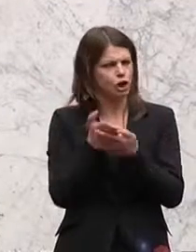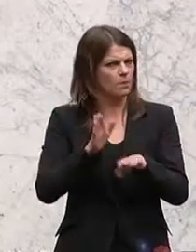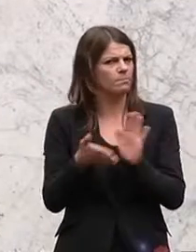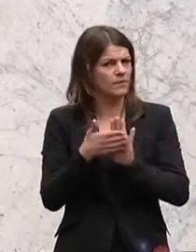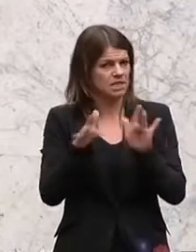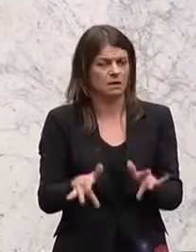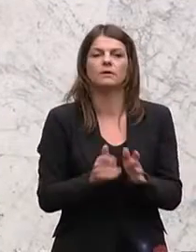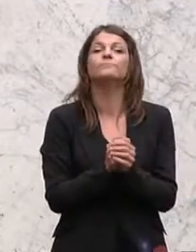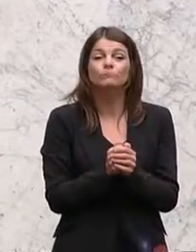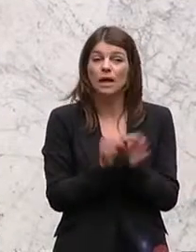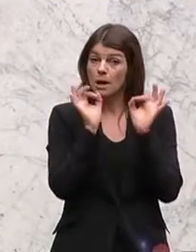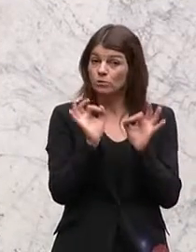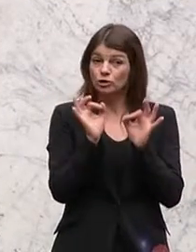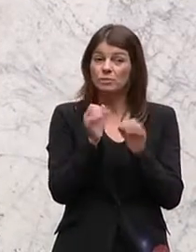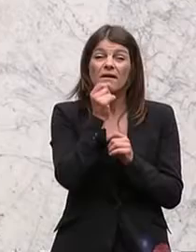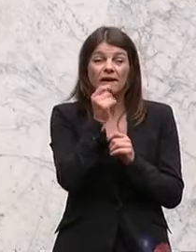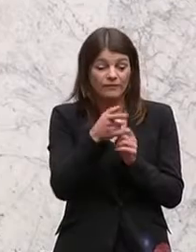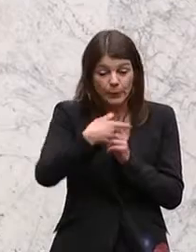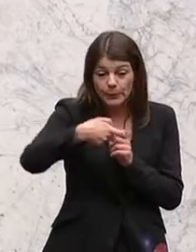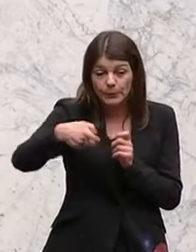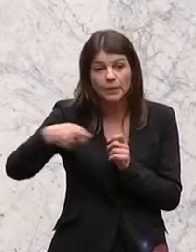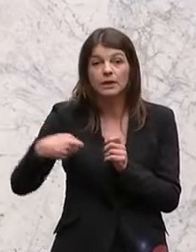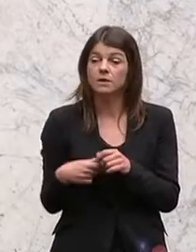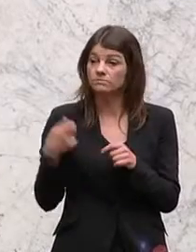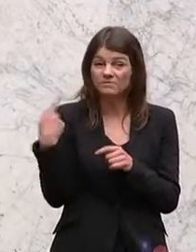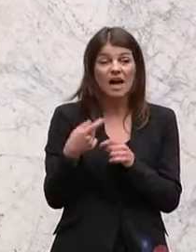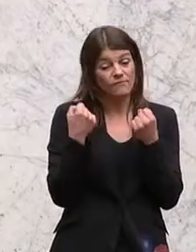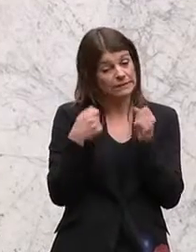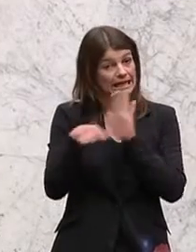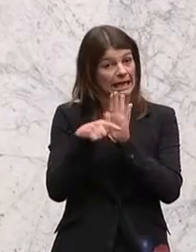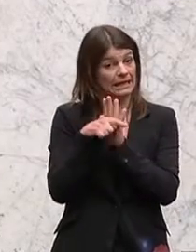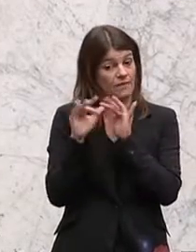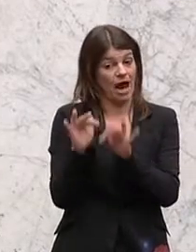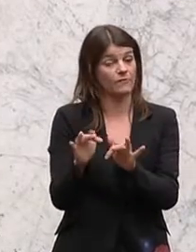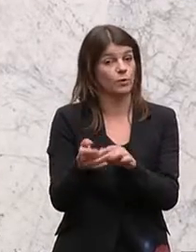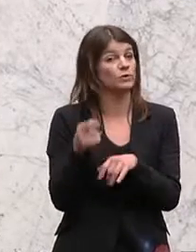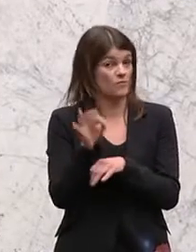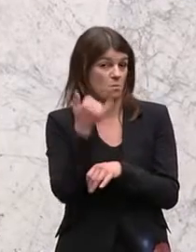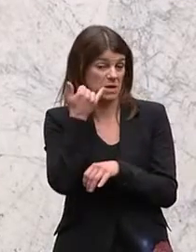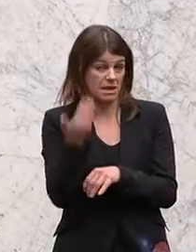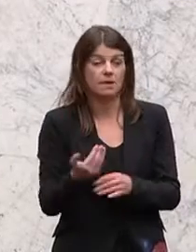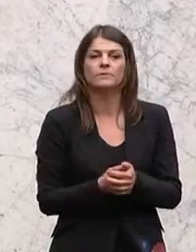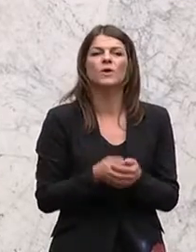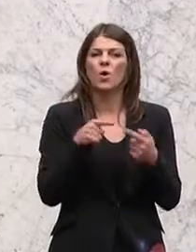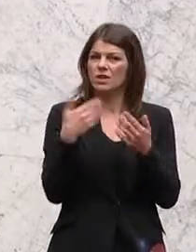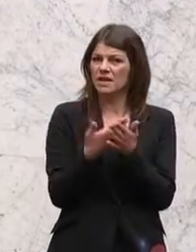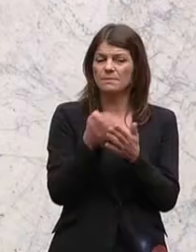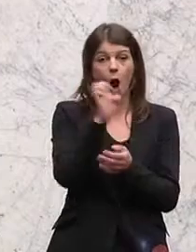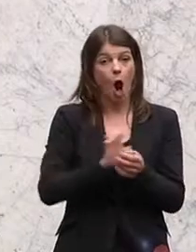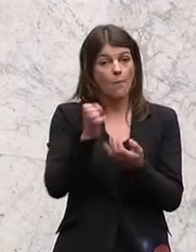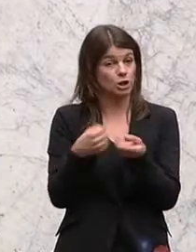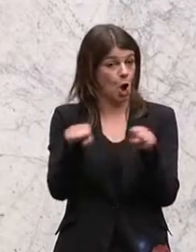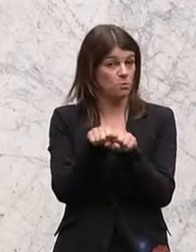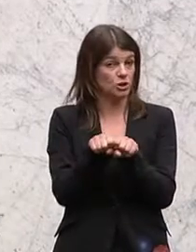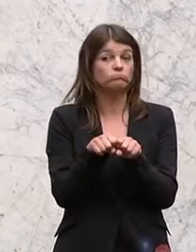bewiesen, dass bestimmte Pestizide wesentliche negative Effekte auf Bienen haben. Und daher hat die Europäische